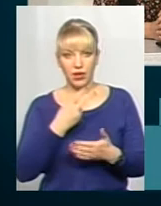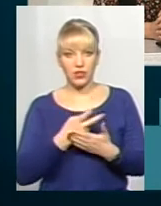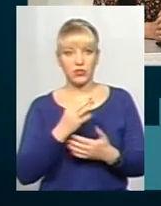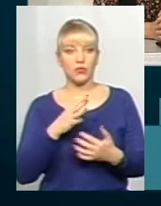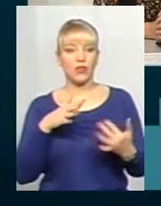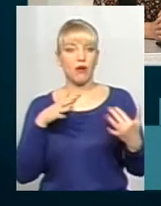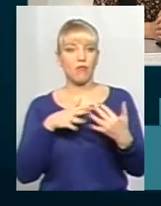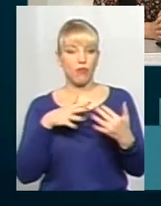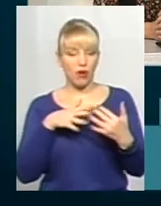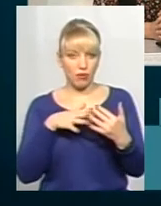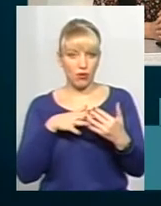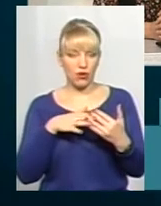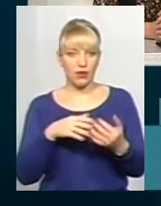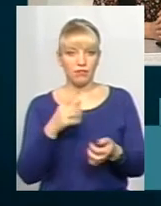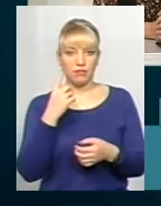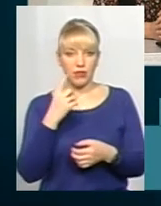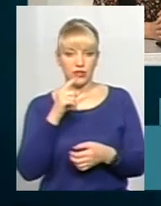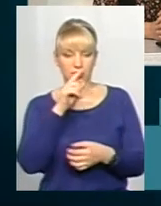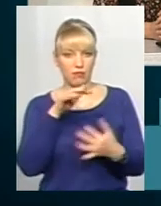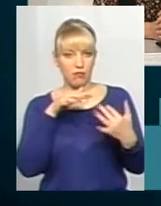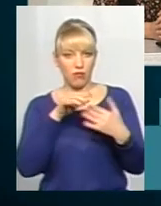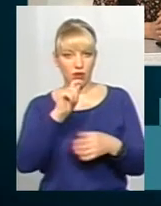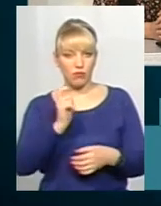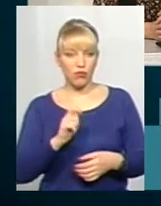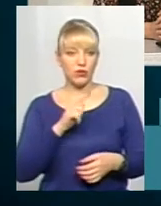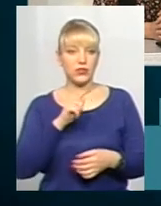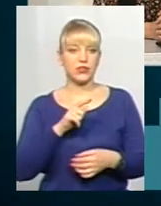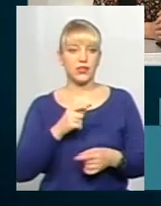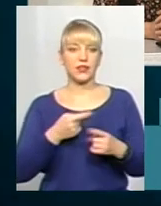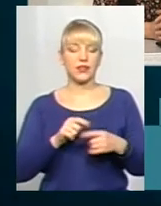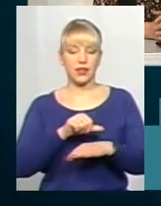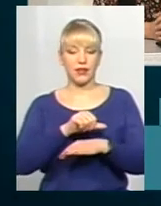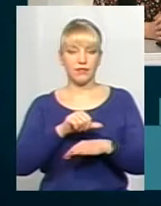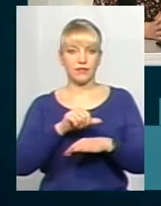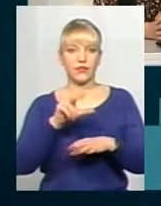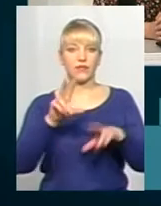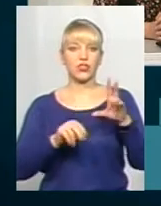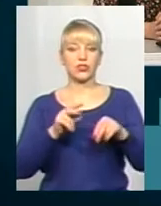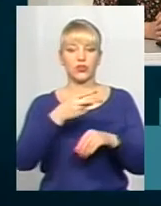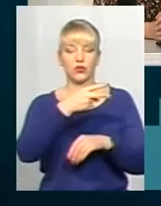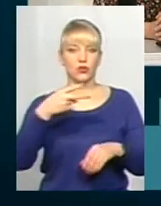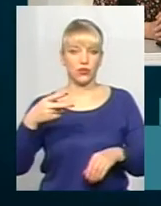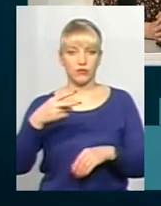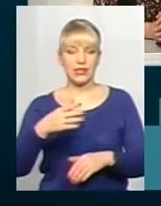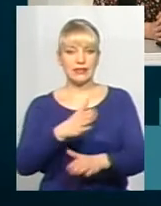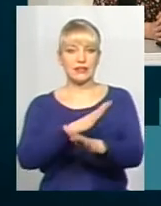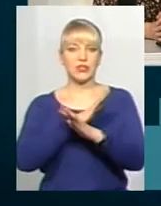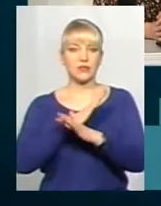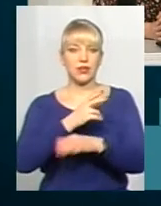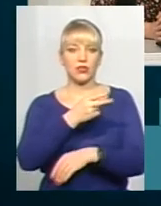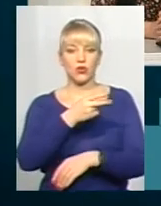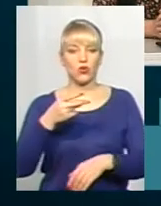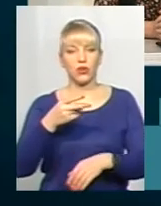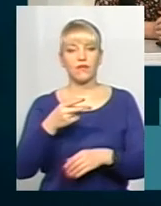бою, там найперше поле бою – це дорівнює смерть, дорівнює небезпека, відповідно